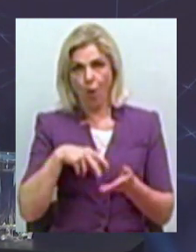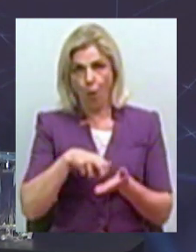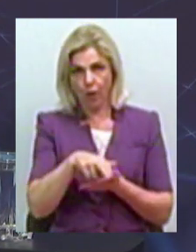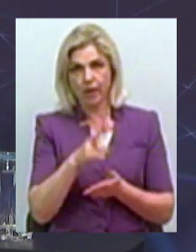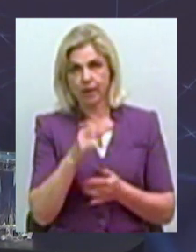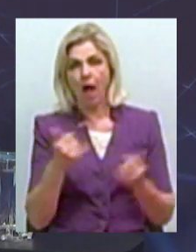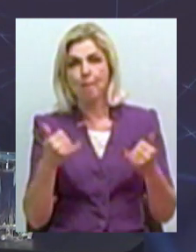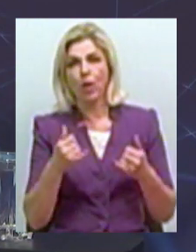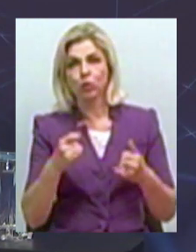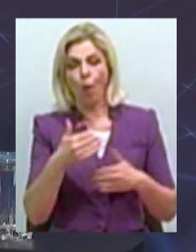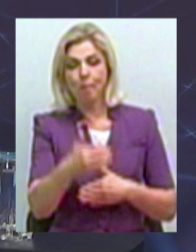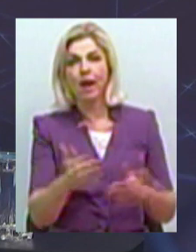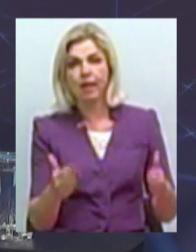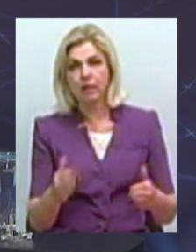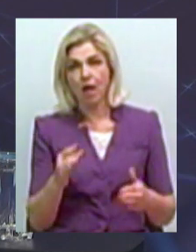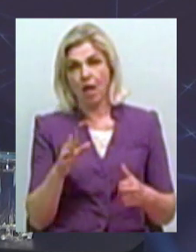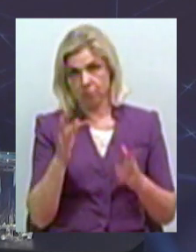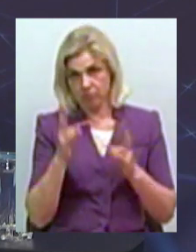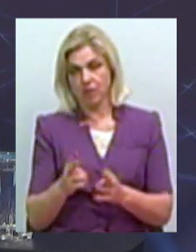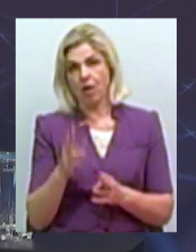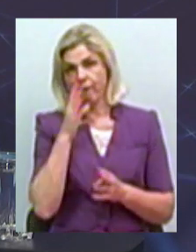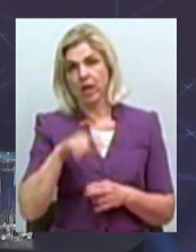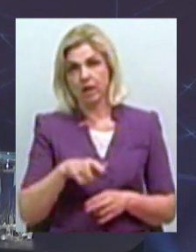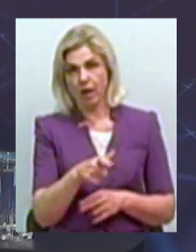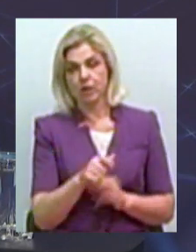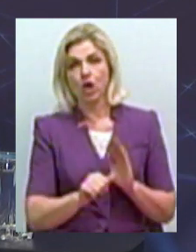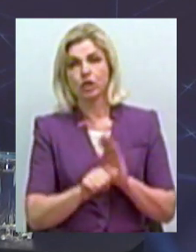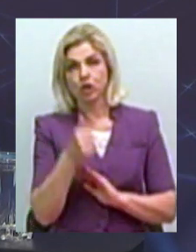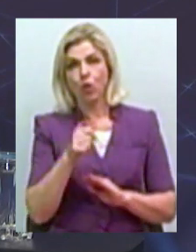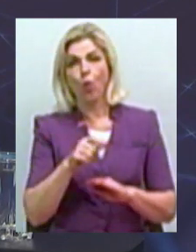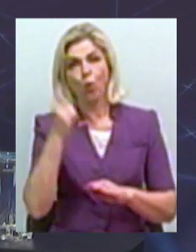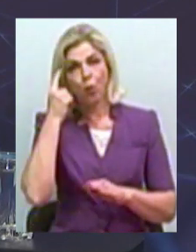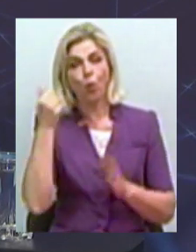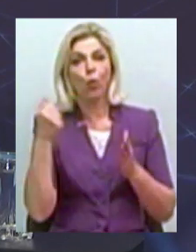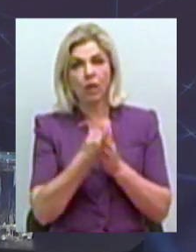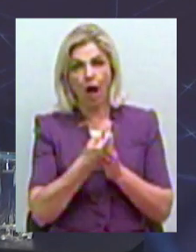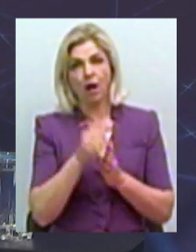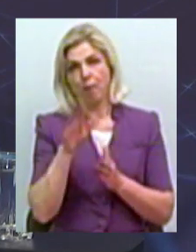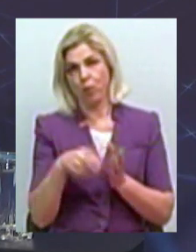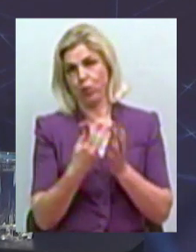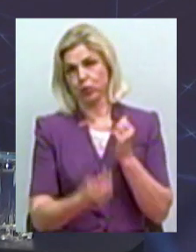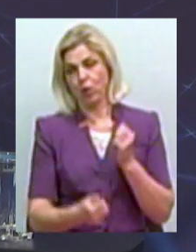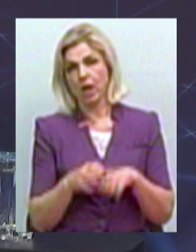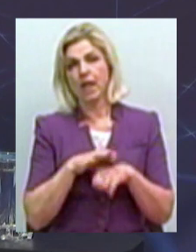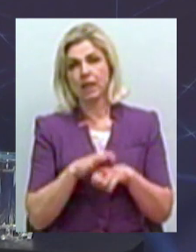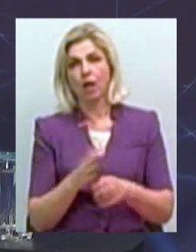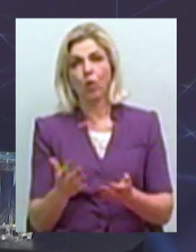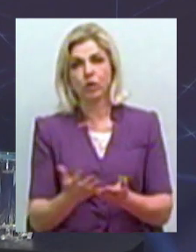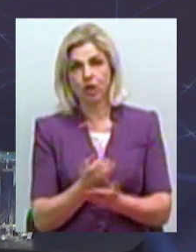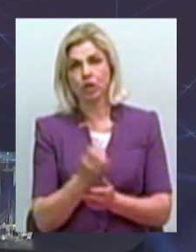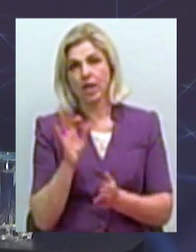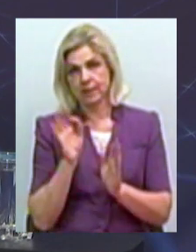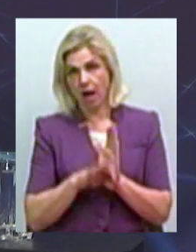річці. І як наслідок спочатку удар, потім утоплення. Тіло знайшли майже